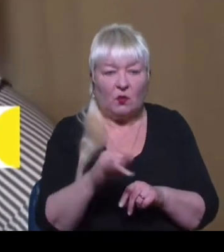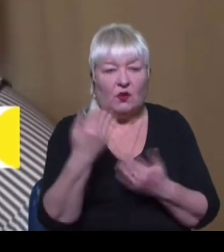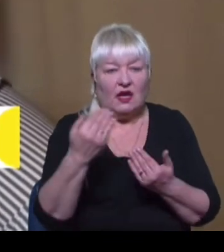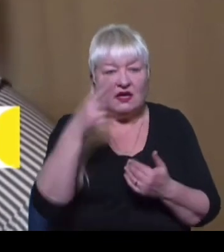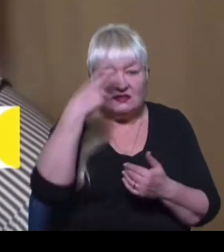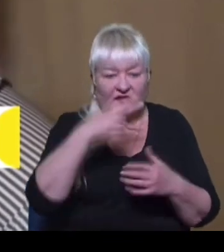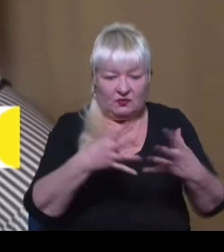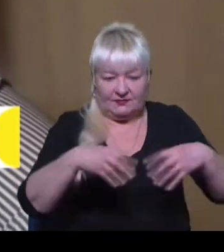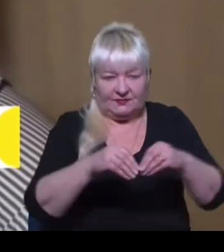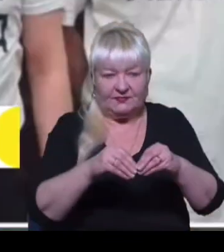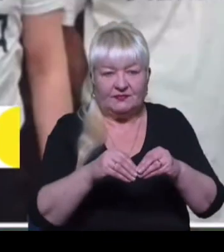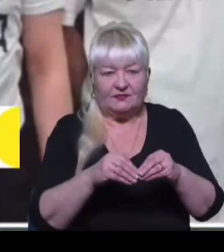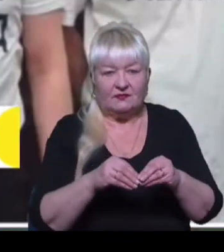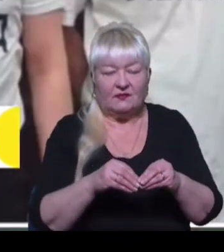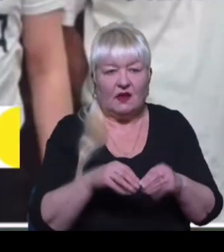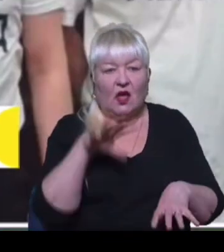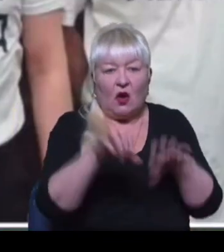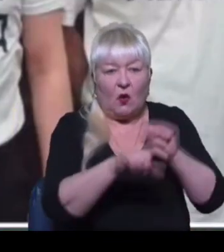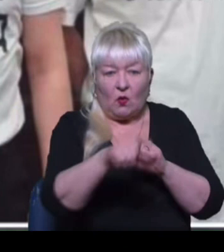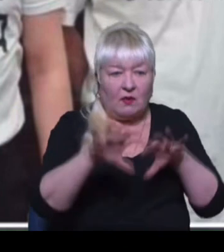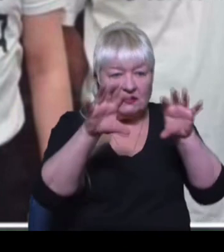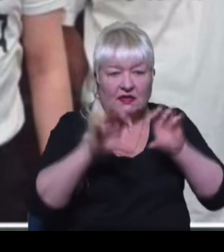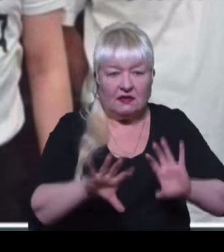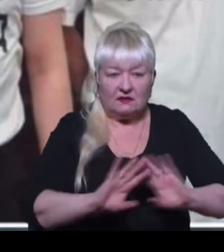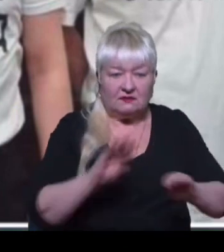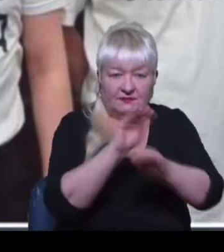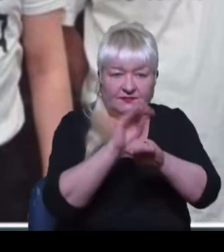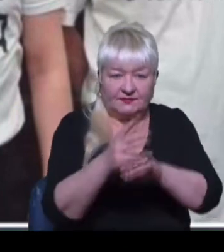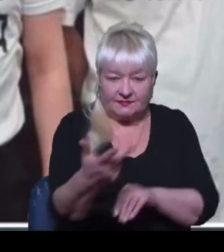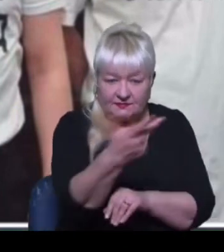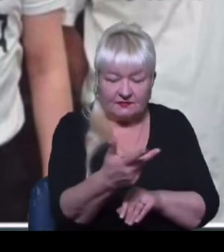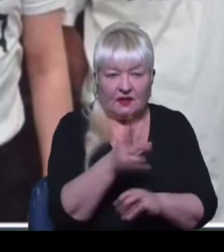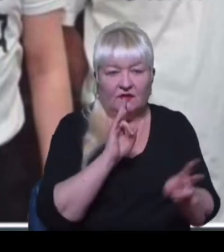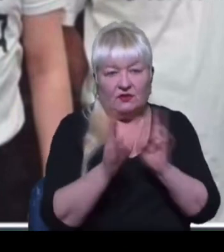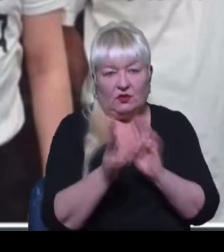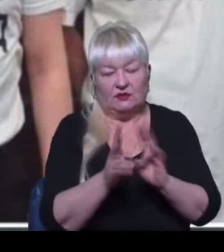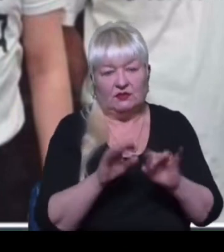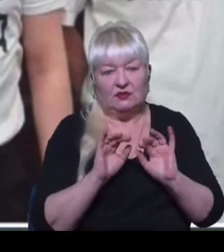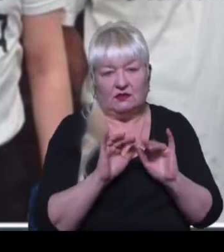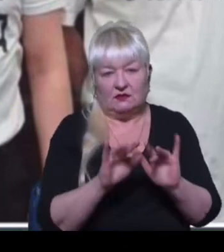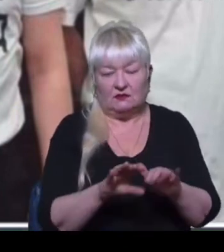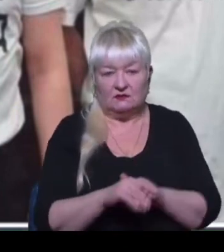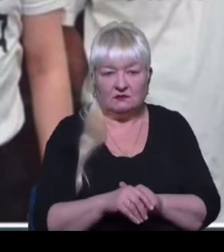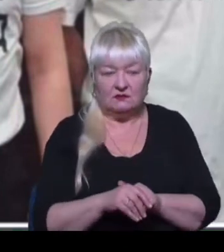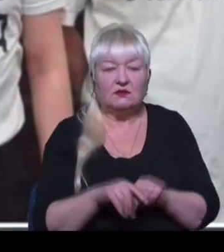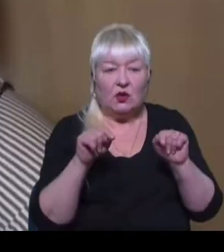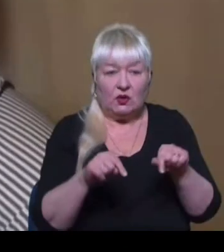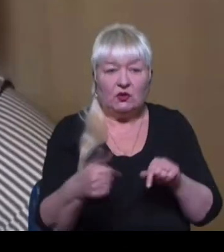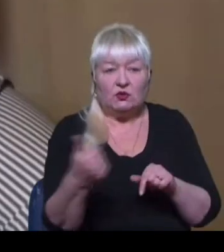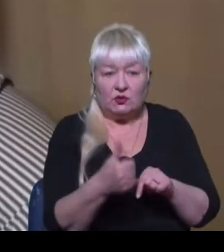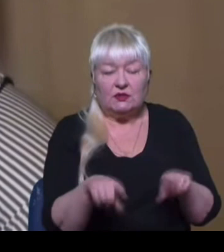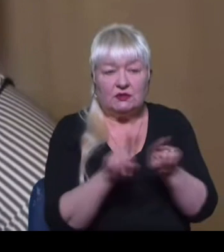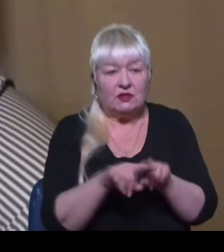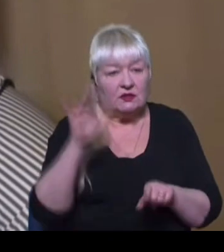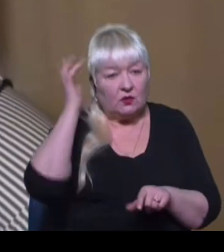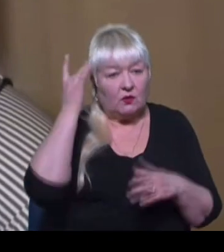дядька Рустема Сітмємєтова. Окупанти незаконно звинуватили всіх трьох в терористичній діяльності. Цього тижня також в